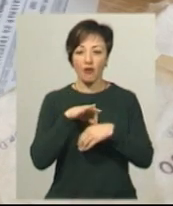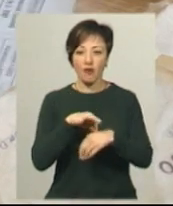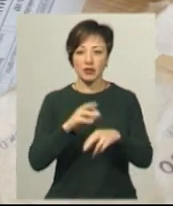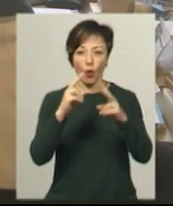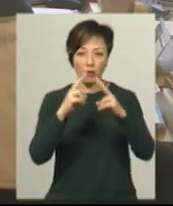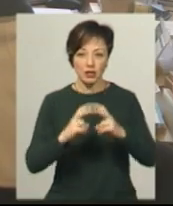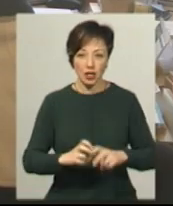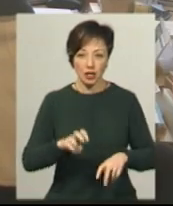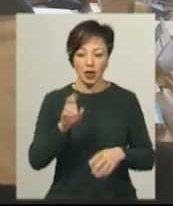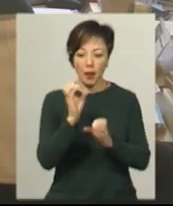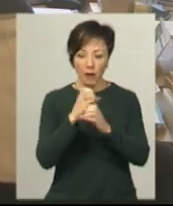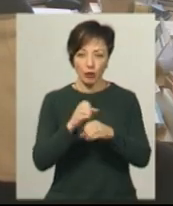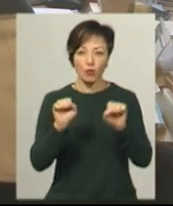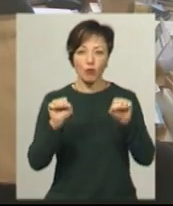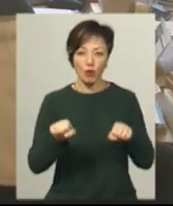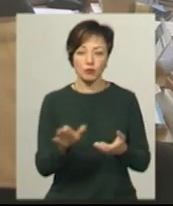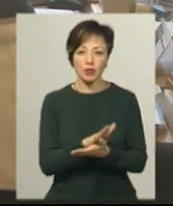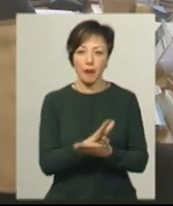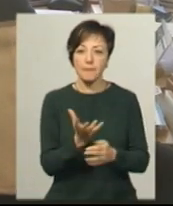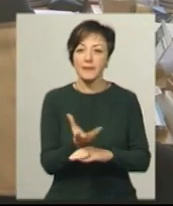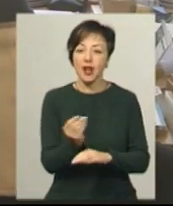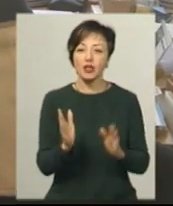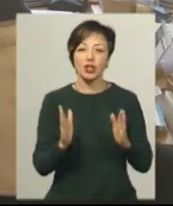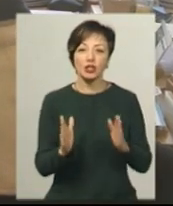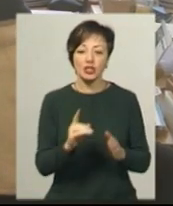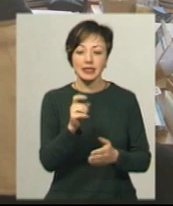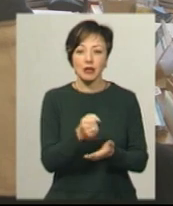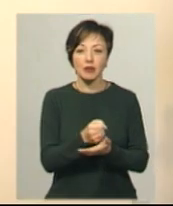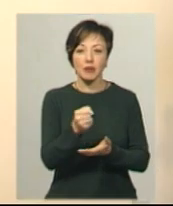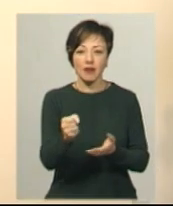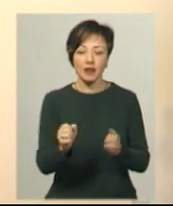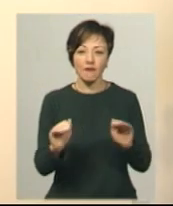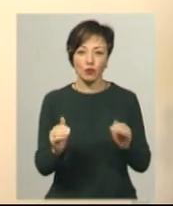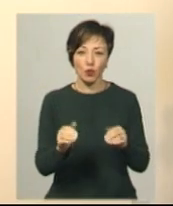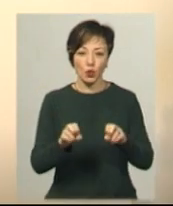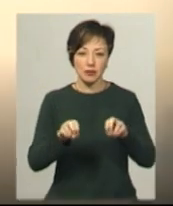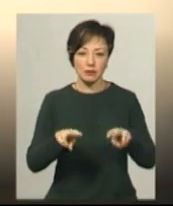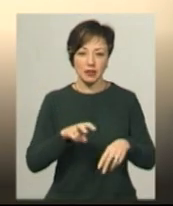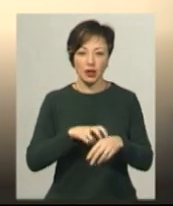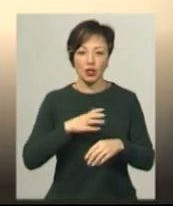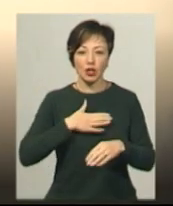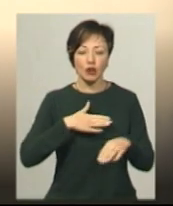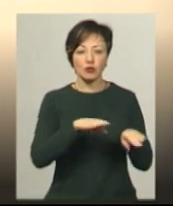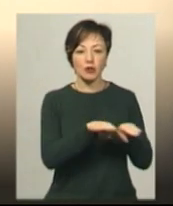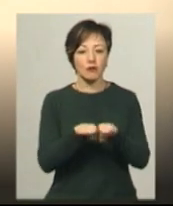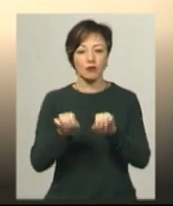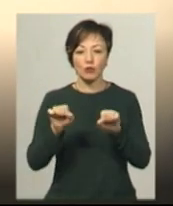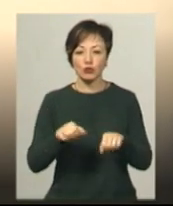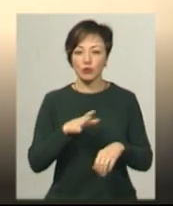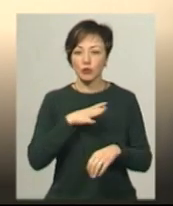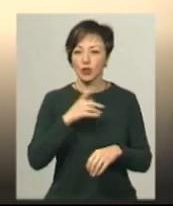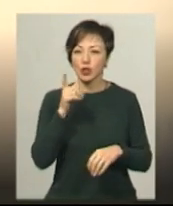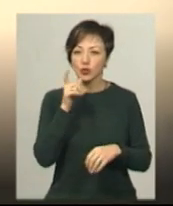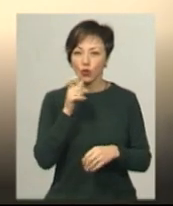обстеження пацієнт може безкоштовно. Платні лише за направленням вузького спеціаліста. На нашому рівні ми можемо зробити глюкозу,